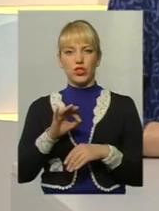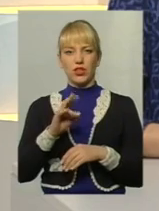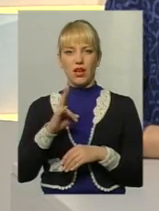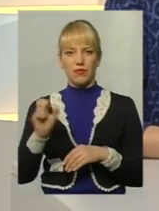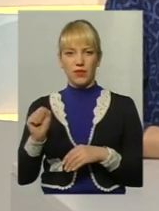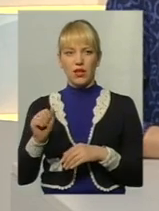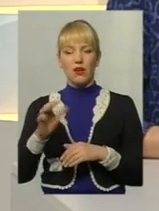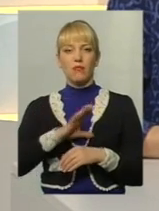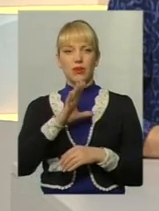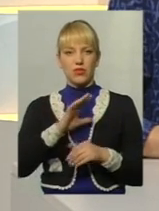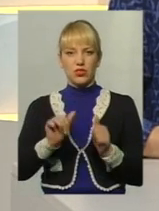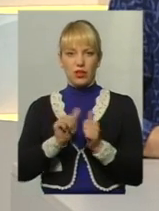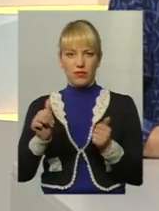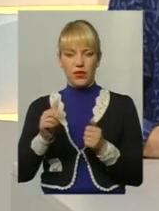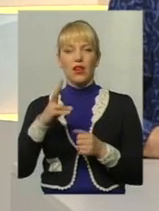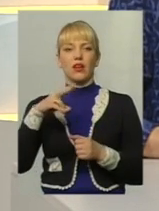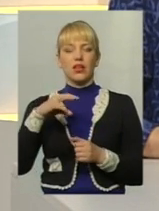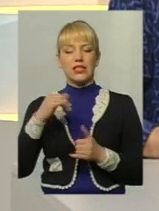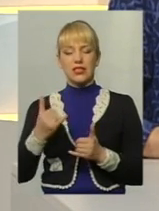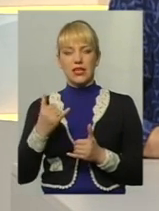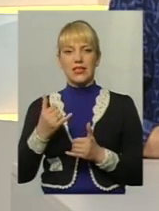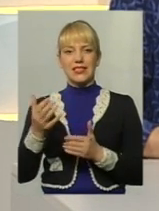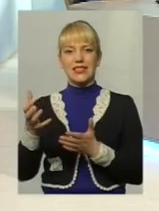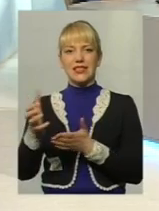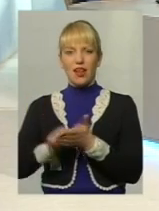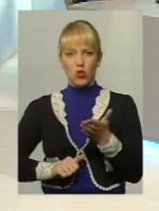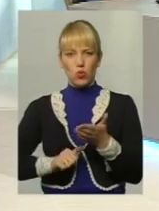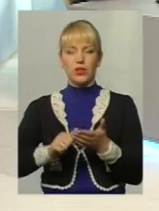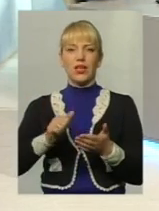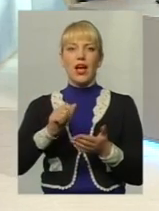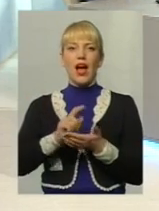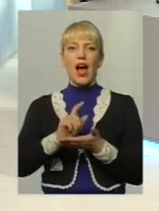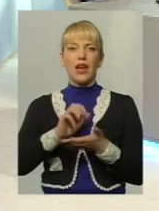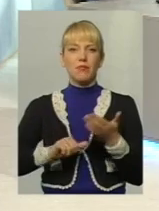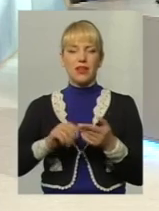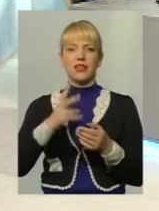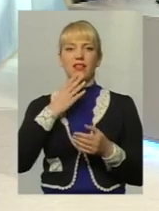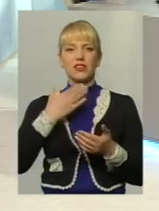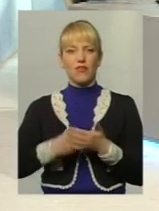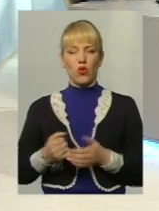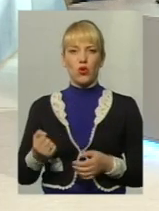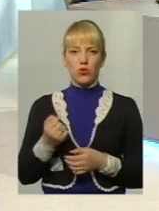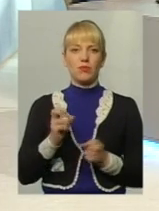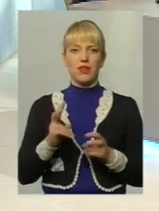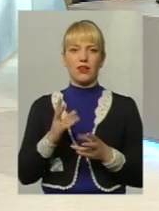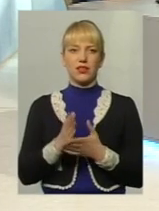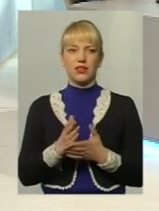колишня дружина, стягнути аліменти на своє утримання, так, як є в